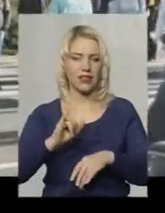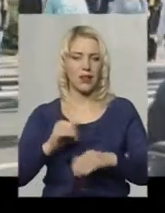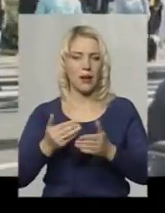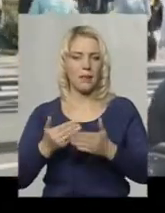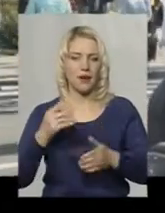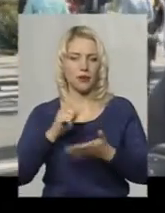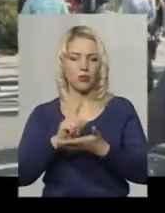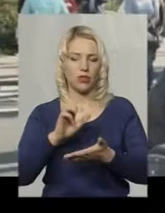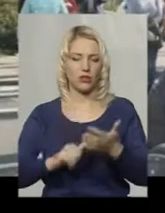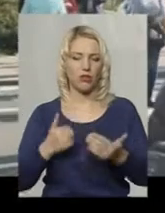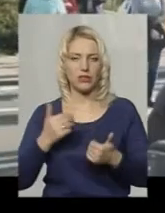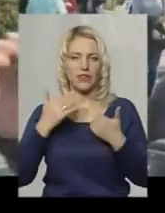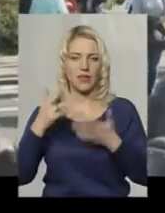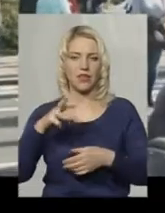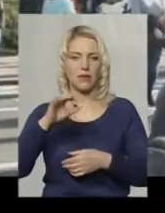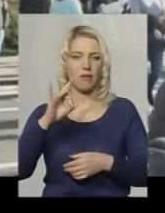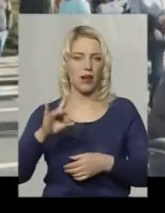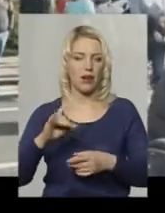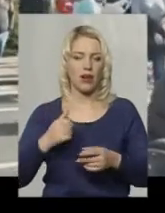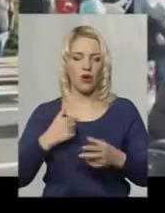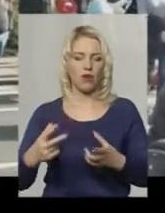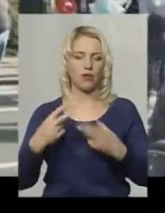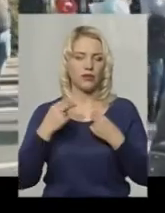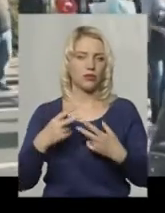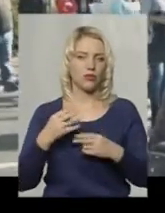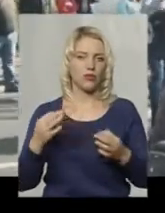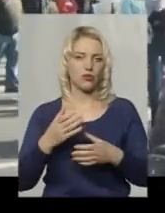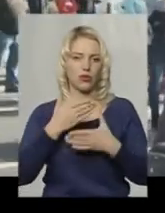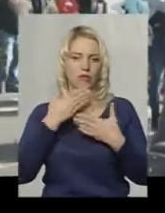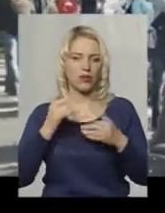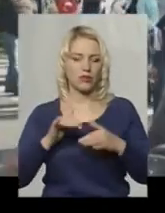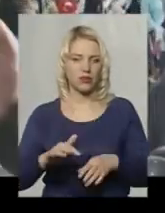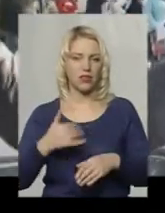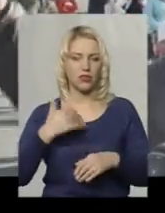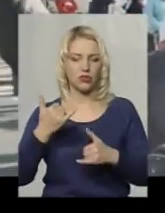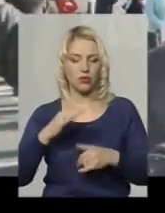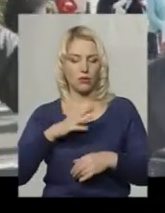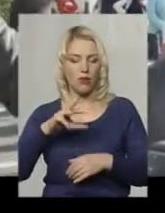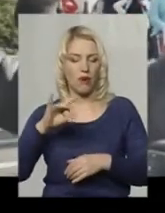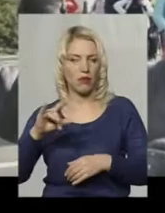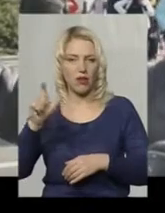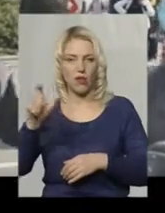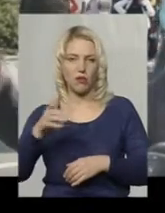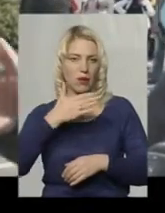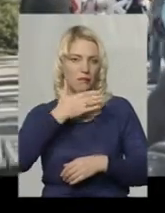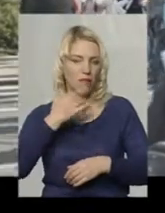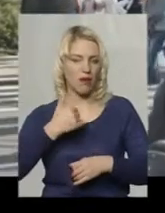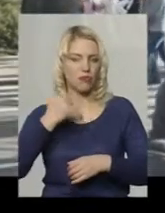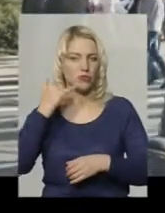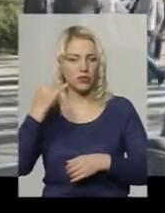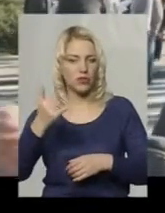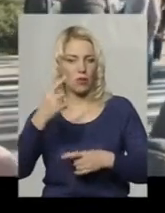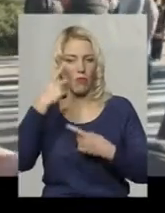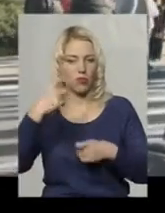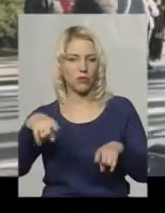цьому нас згодують обіцянками. Діла немає. Щойно ми були у мера. Його немає. Ми йому дзвонили. Повідомили про дану